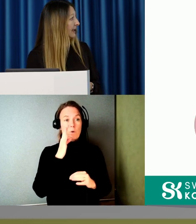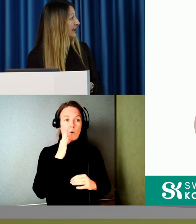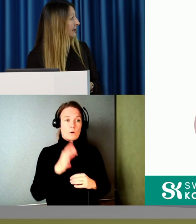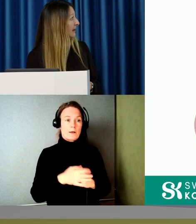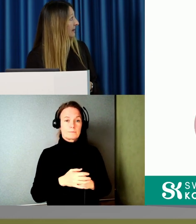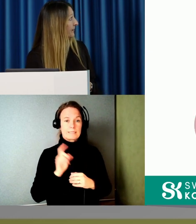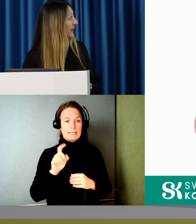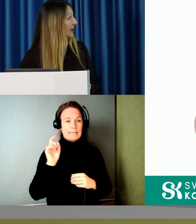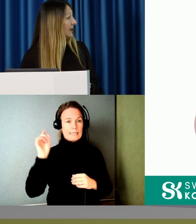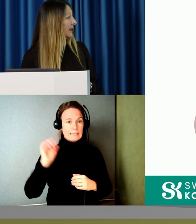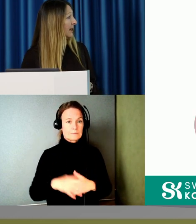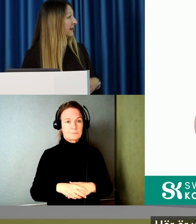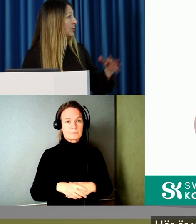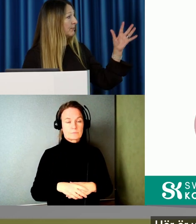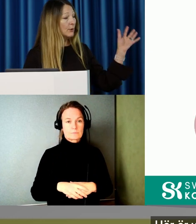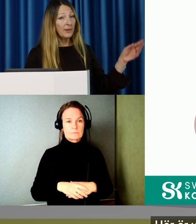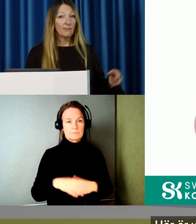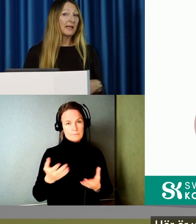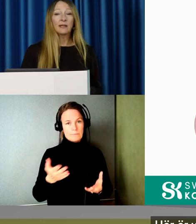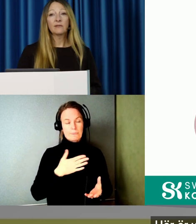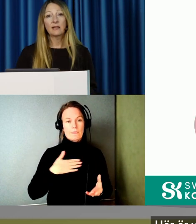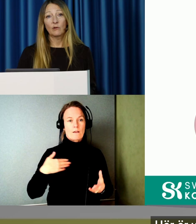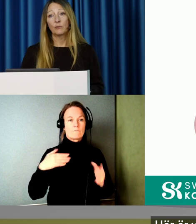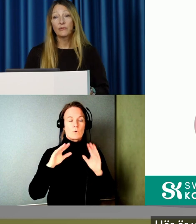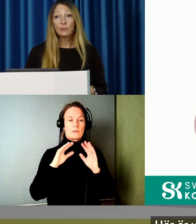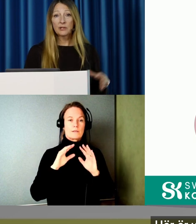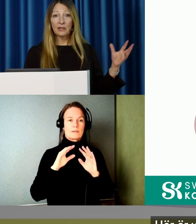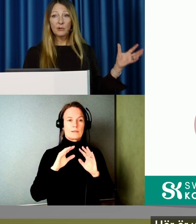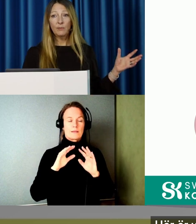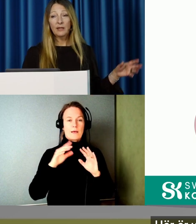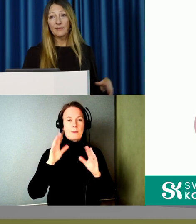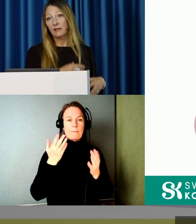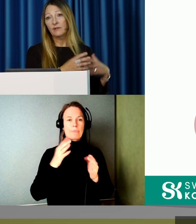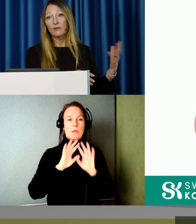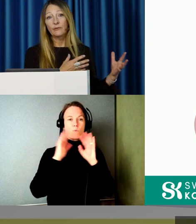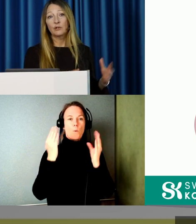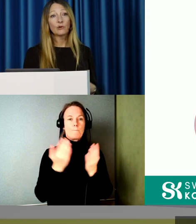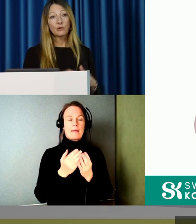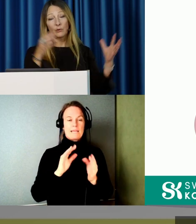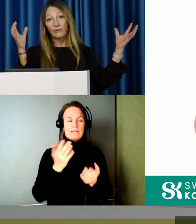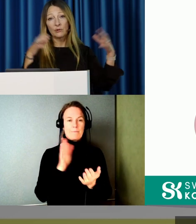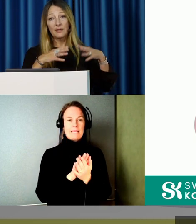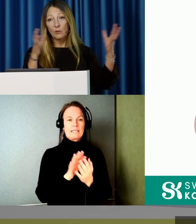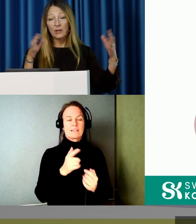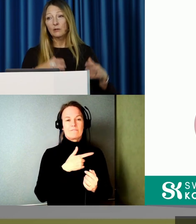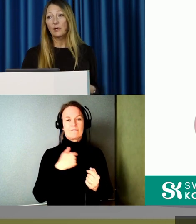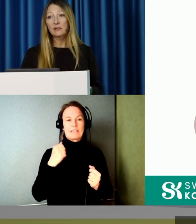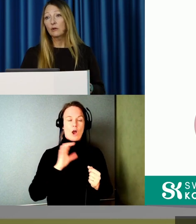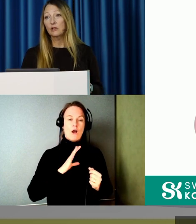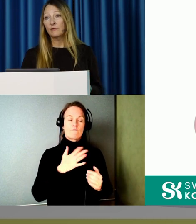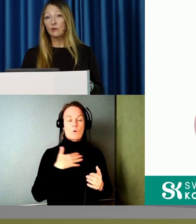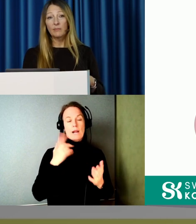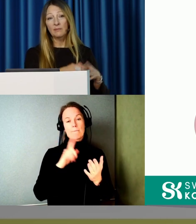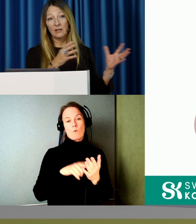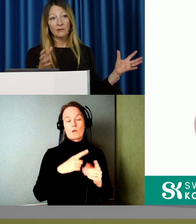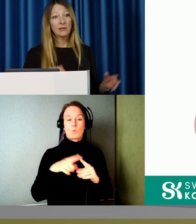Klick, klick, klick. Här är vår bubbelbild. Vi ska inte hålla på att fördjupa oss i alla bubblor. Men vi har ju förstås då utifrån de här målen och olika